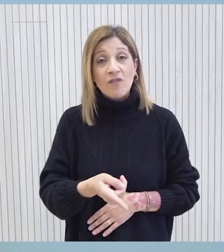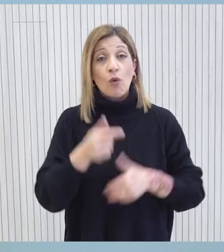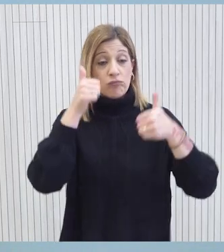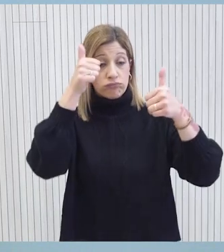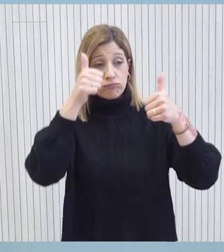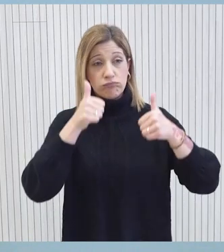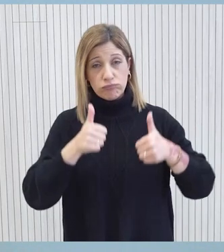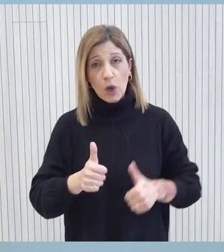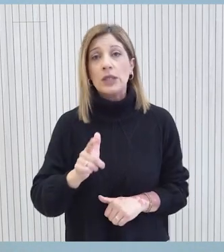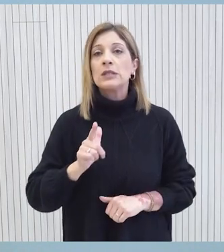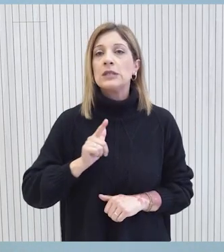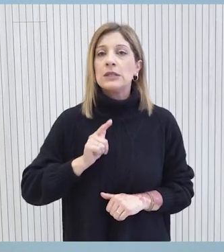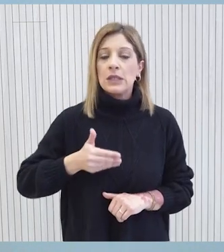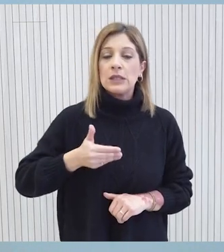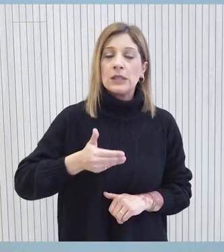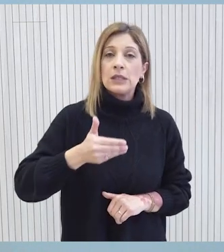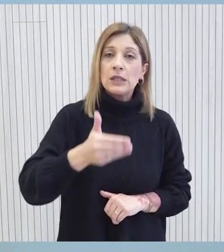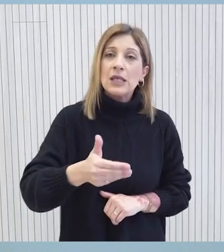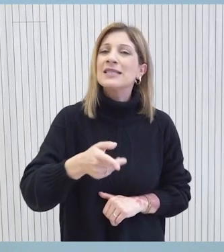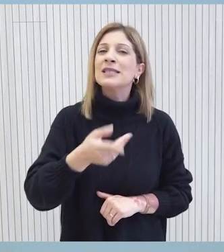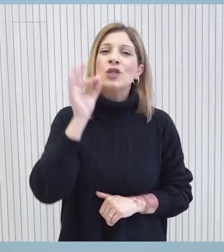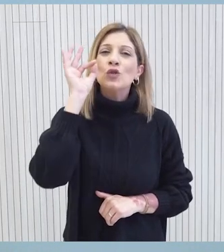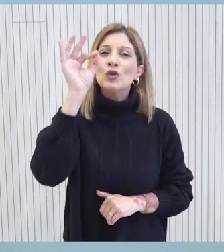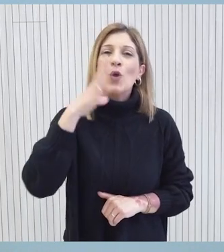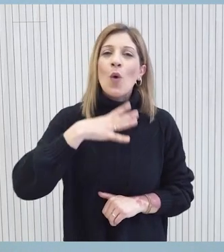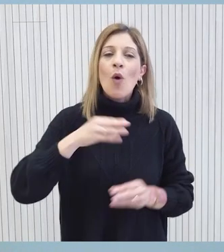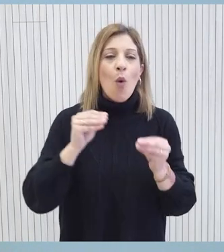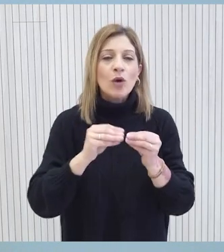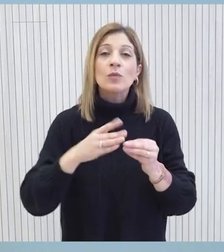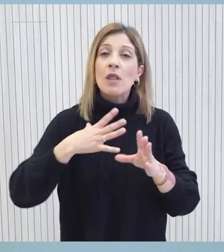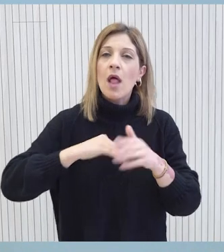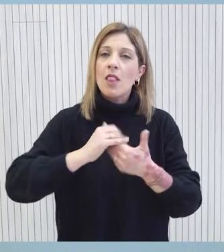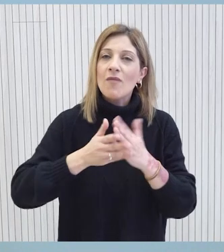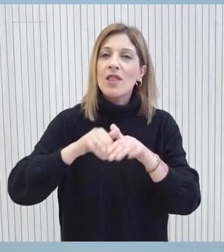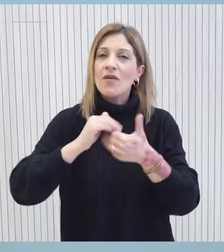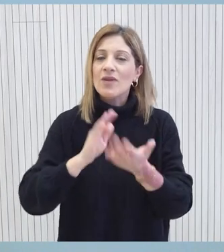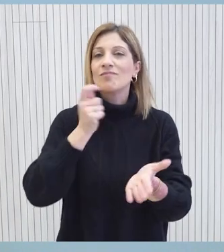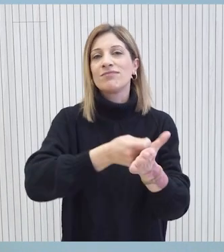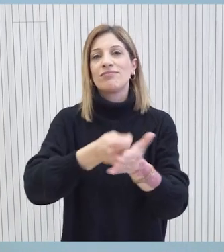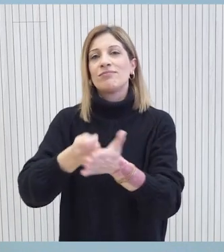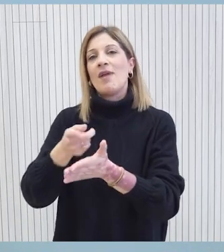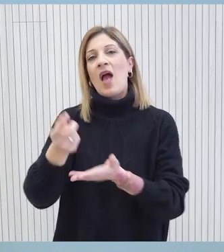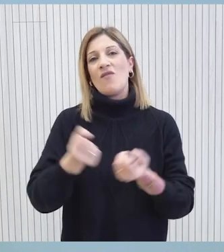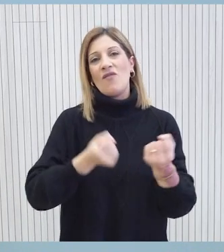προκήρυξης αναμένεται ότι θα δοθεί υπεραιτέρω όθηση στην δίσδυση των πιο πάνω οχημάτων στον στόλο των οχημάτων που κυκλοφορούν στην Κύπρο